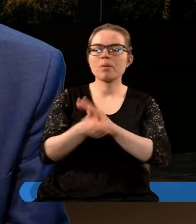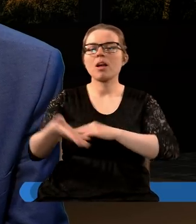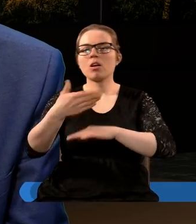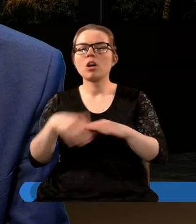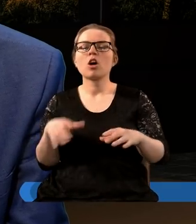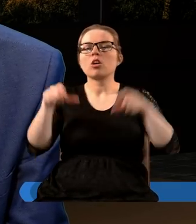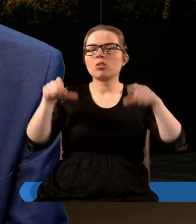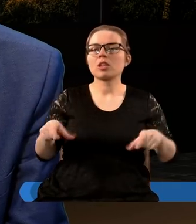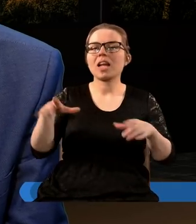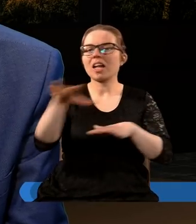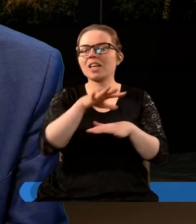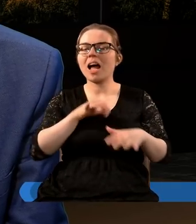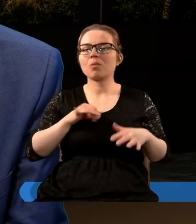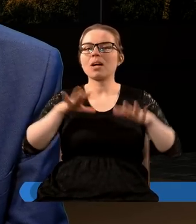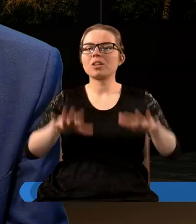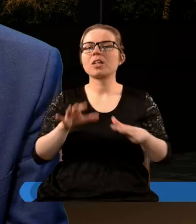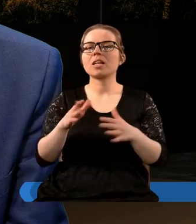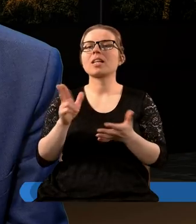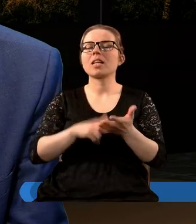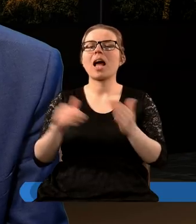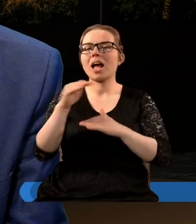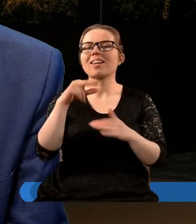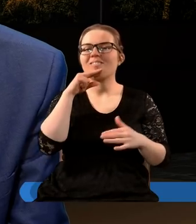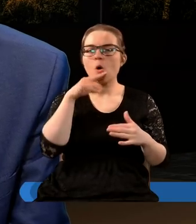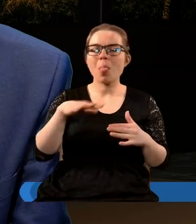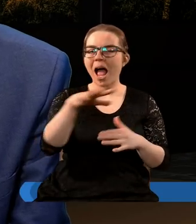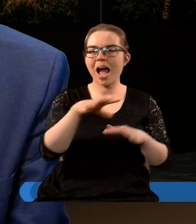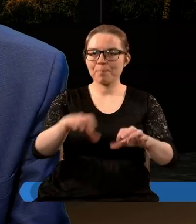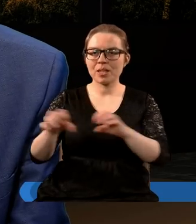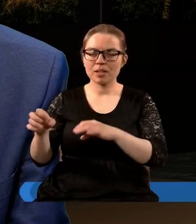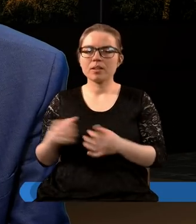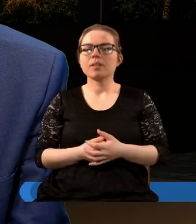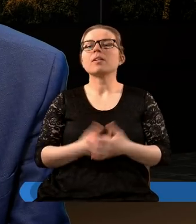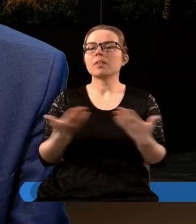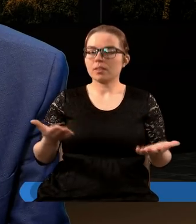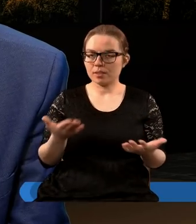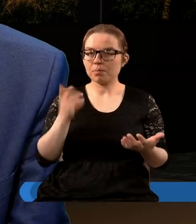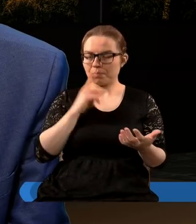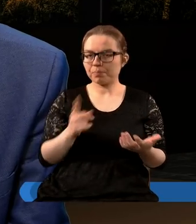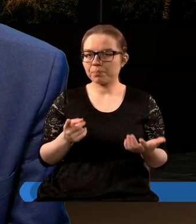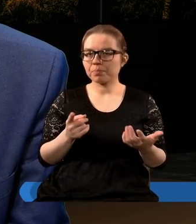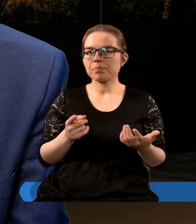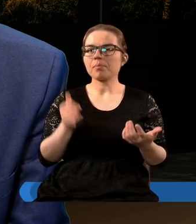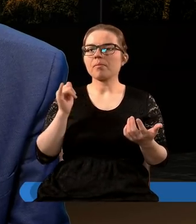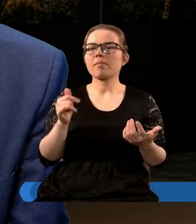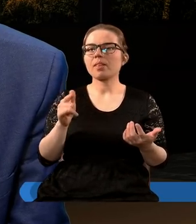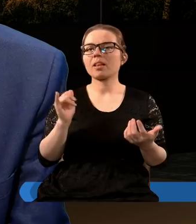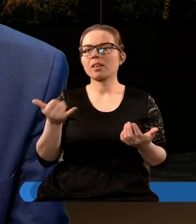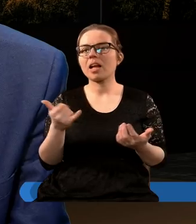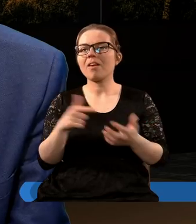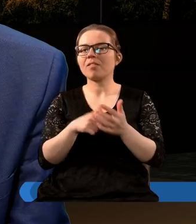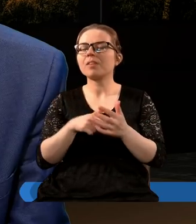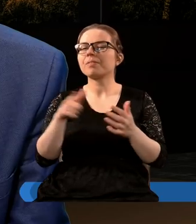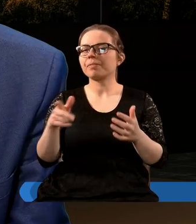rozdziału rozsiadła się nad nad wodami tak jak